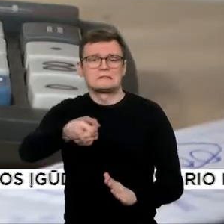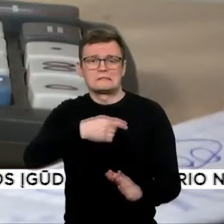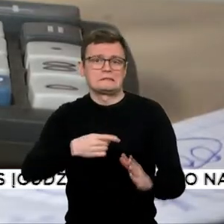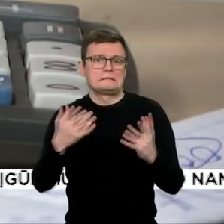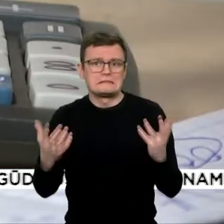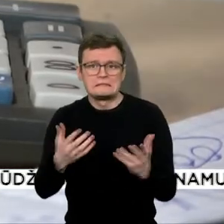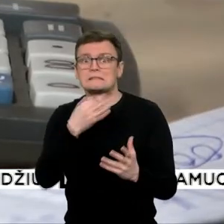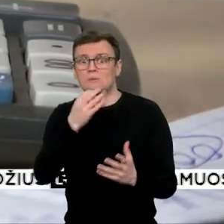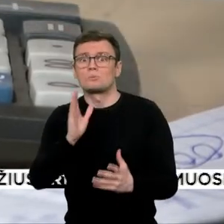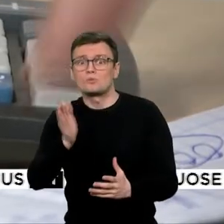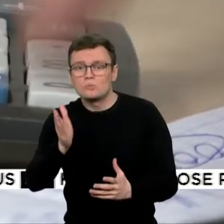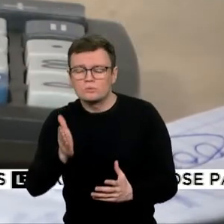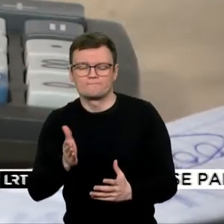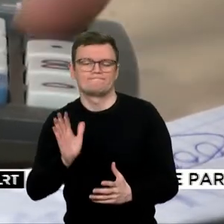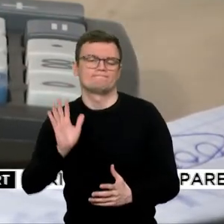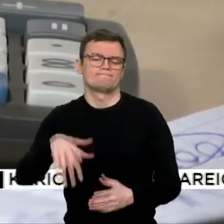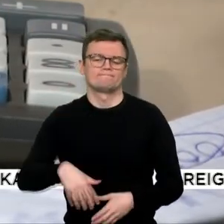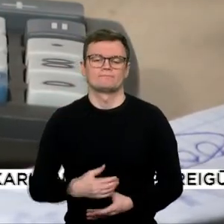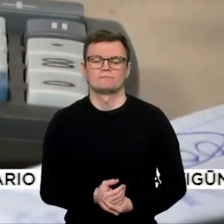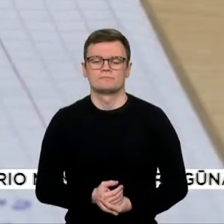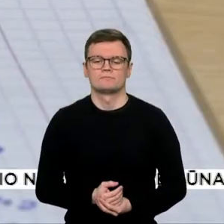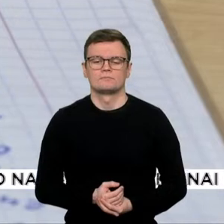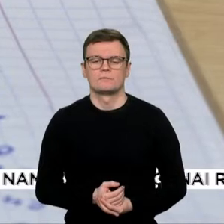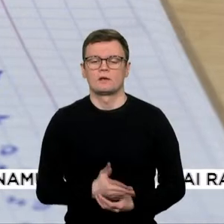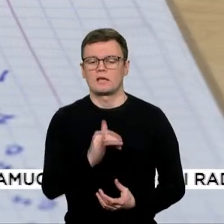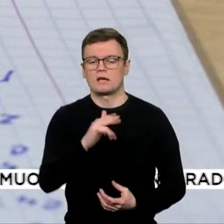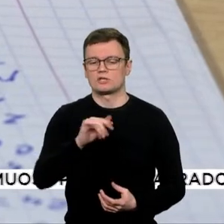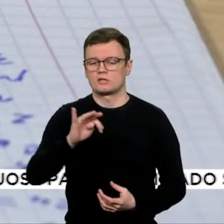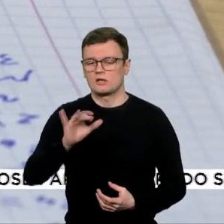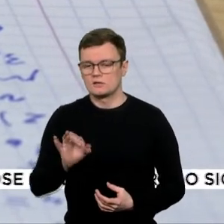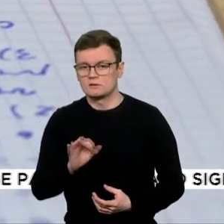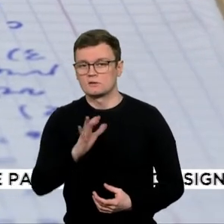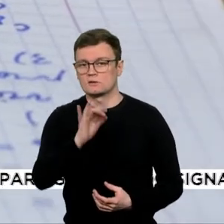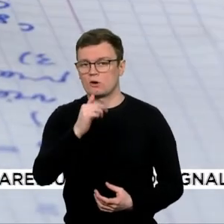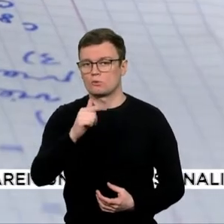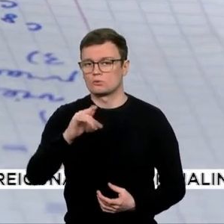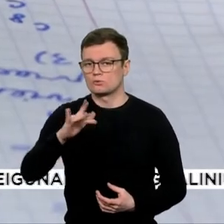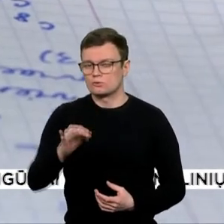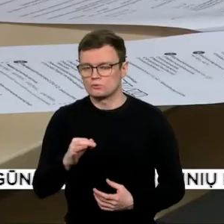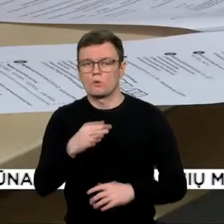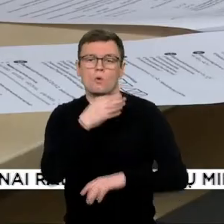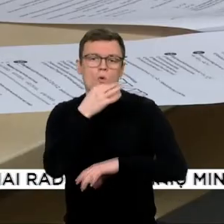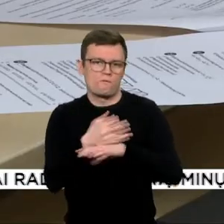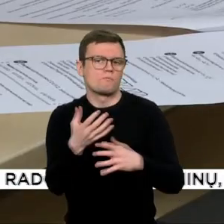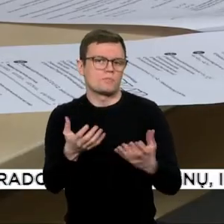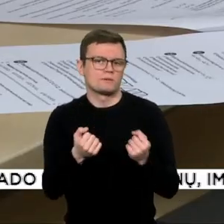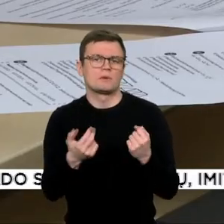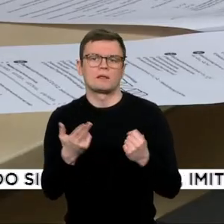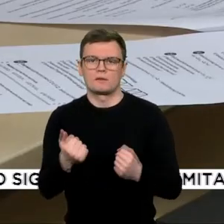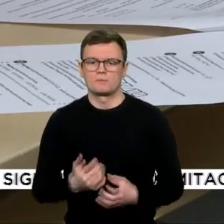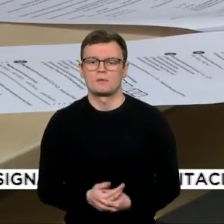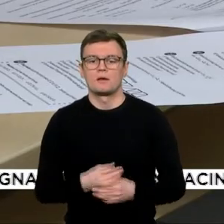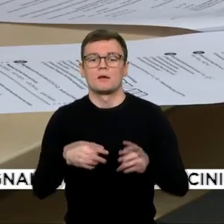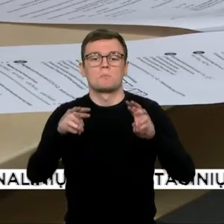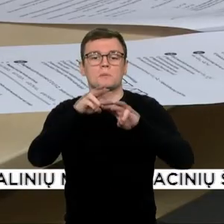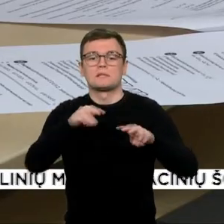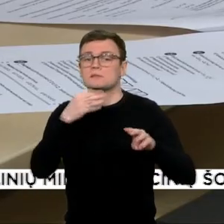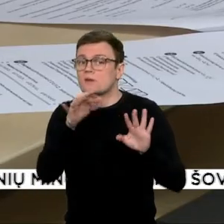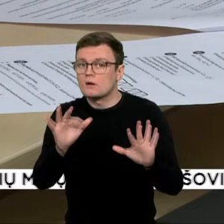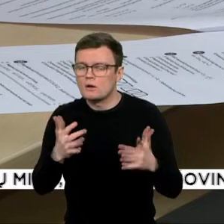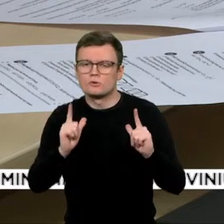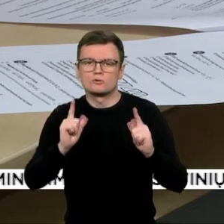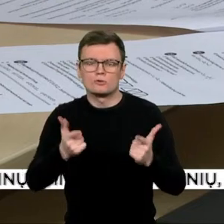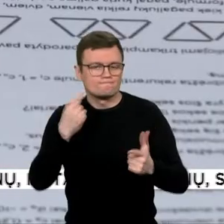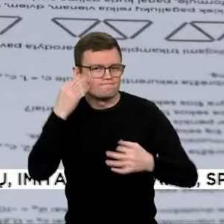Jakštas ir viceministras Skaudžius dėl nekorektiškų patikrinimų užduočių atsakomybę prisima. Ministras taip pat tvirtino svarstas galimybę